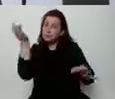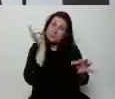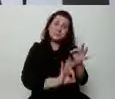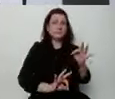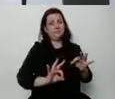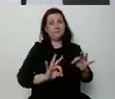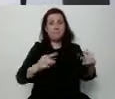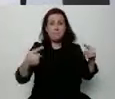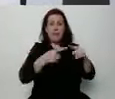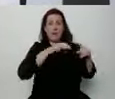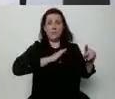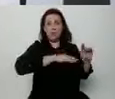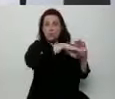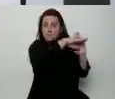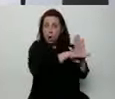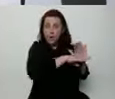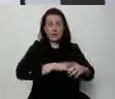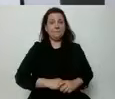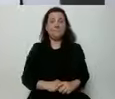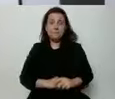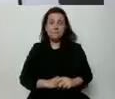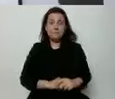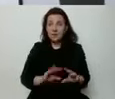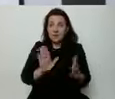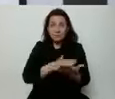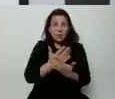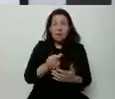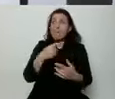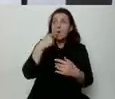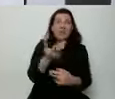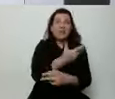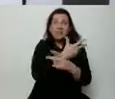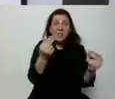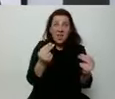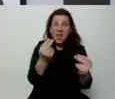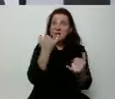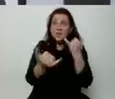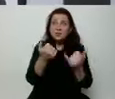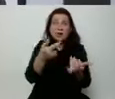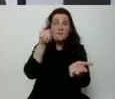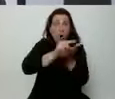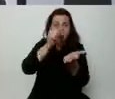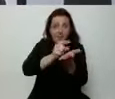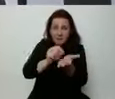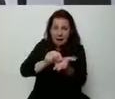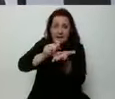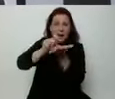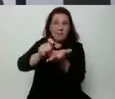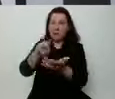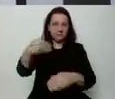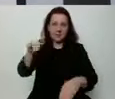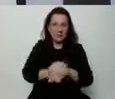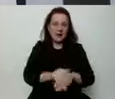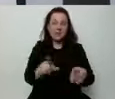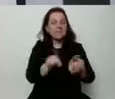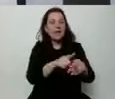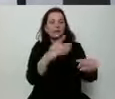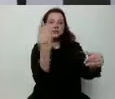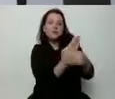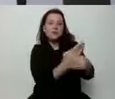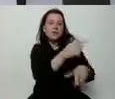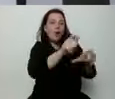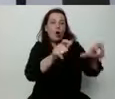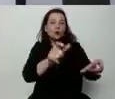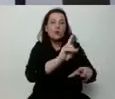programem. Czy powiedzenie nie każdemu podnoszeniu podatków, czy pomoc przedsiębiorcom, czy właśnie